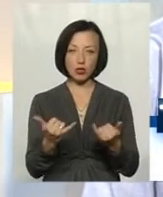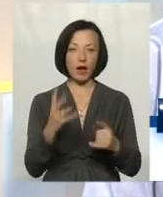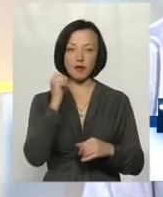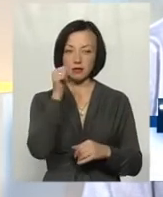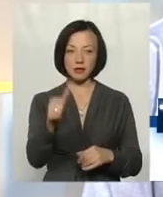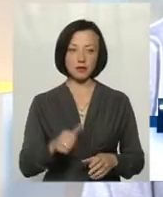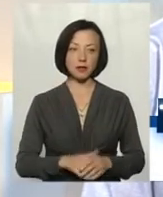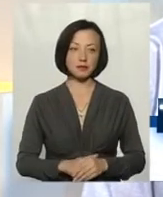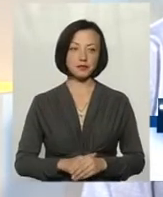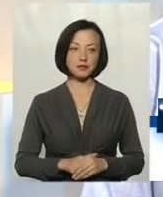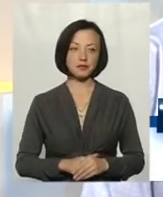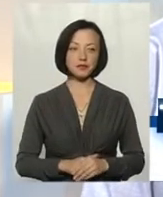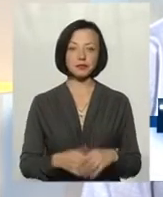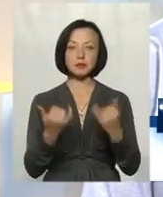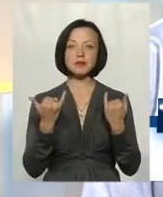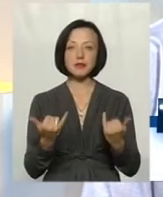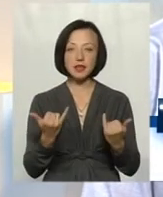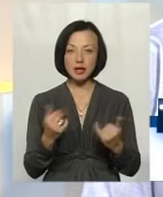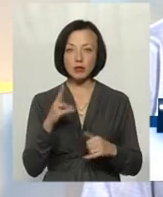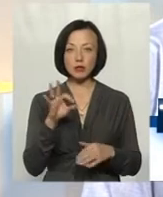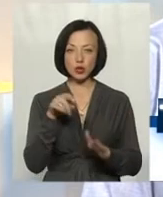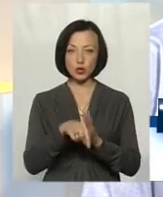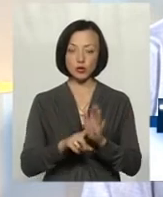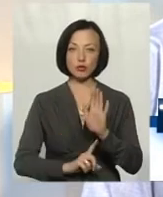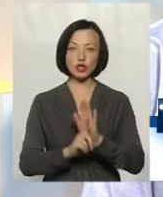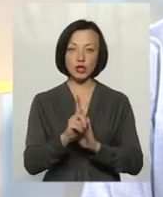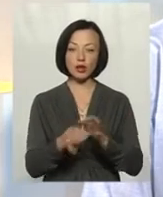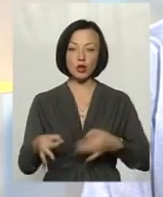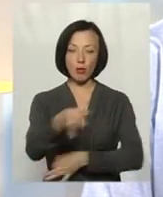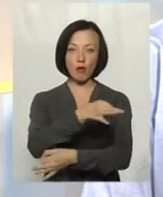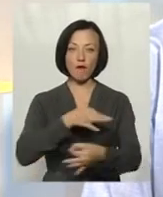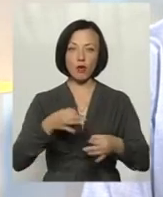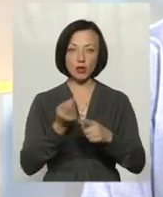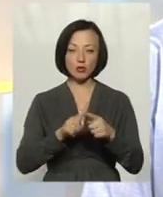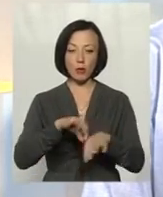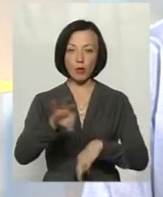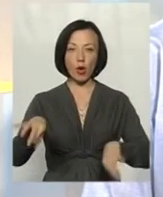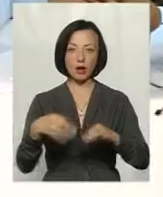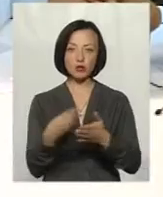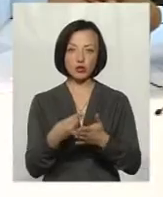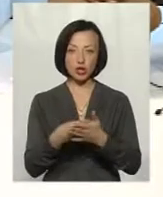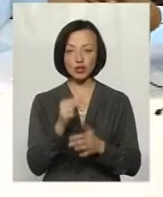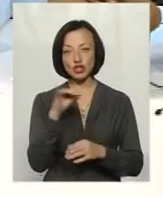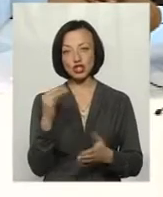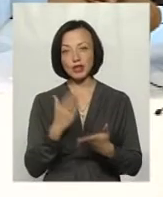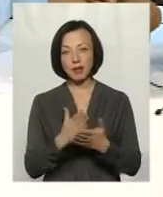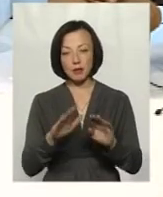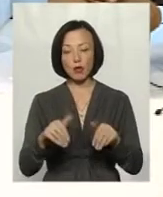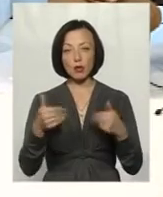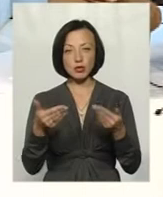а не завтра. Зараз, по суті, вже почалося обговорення проєкту бюджету. Чи є